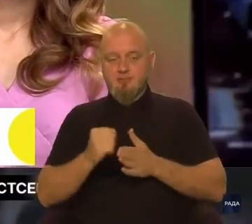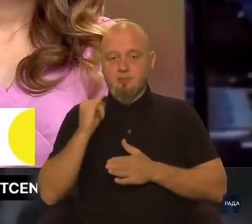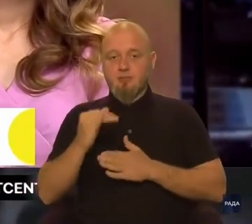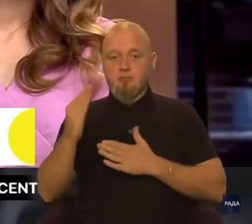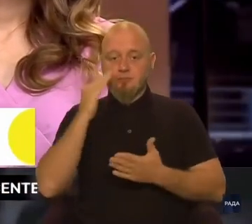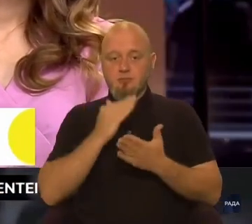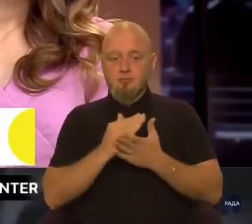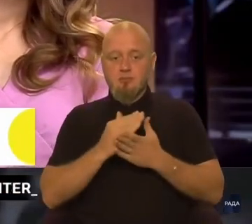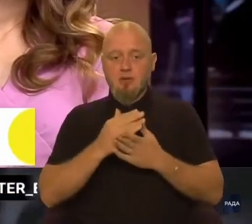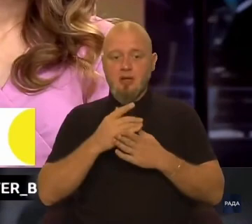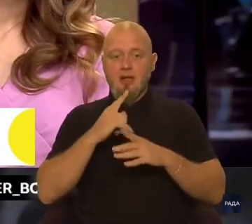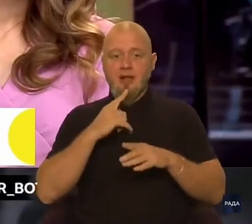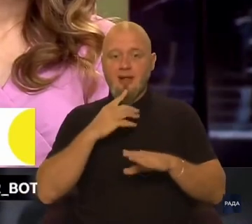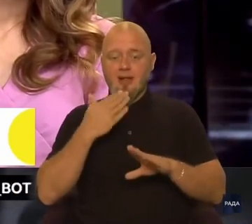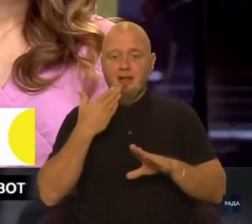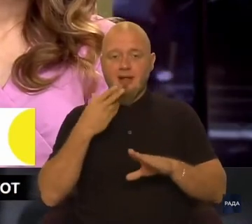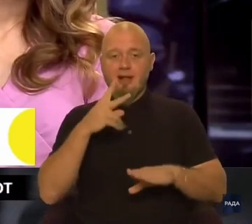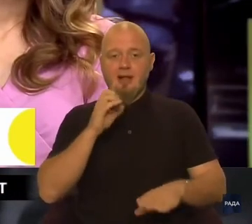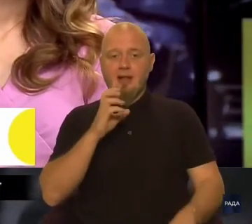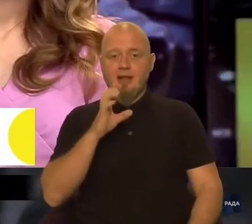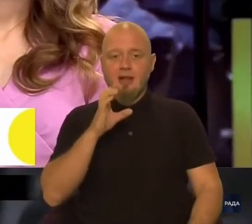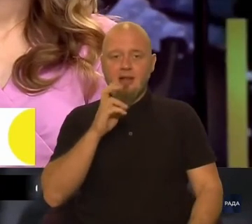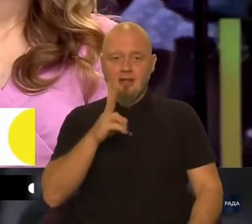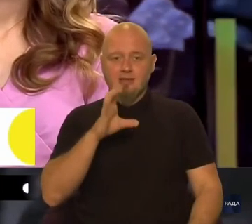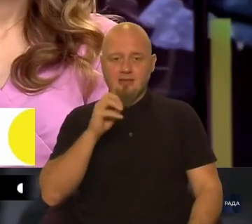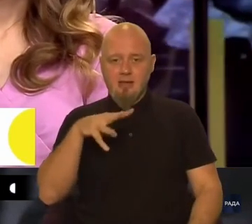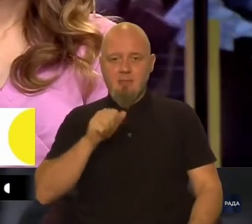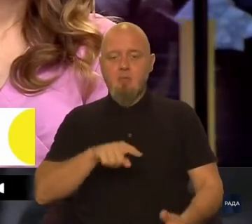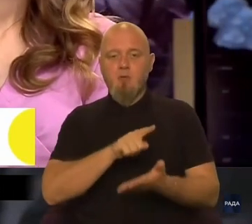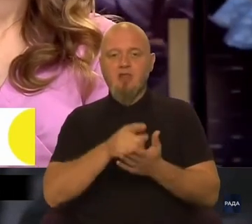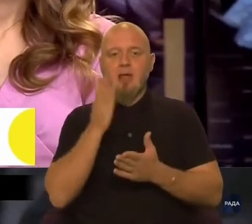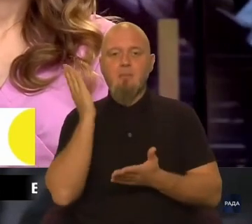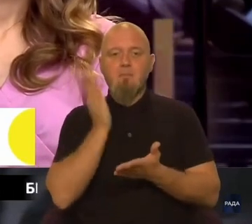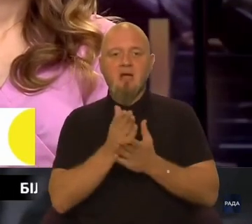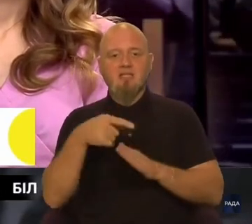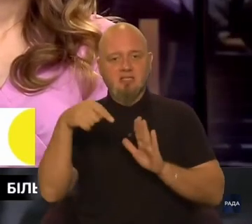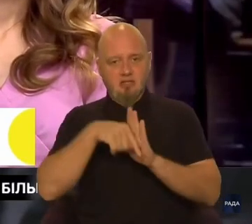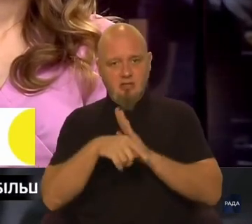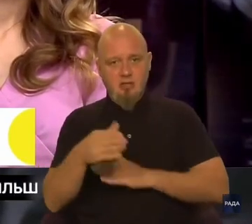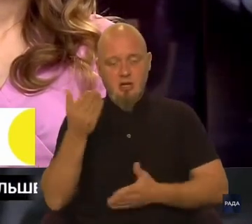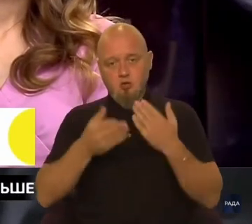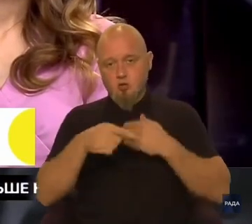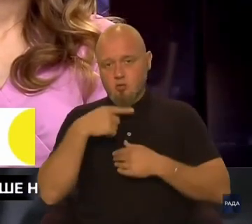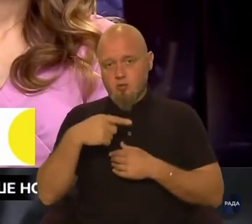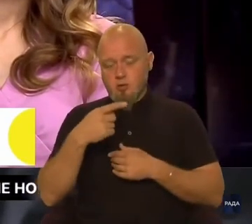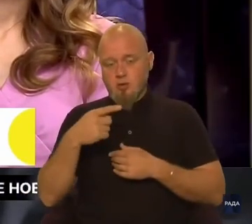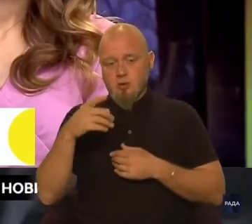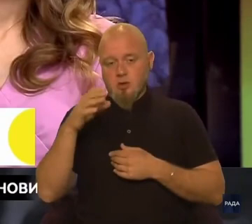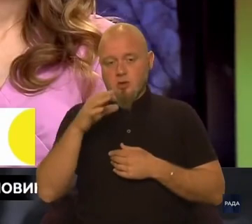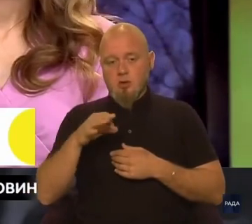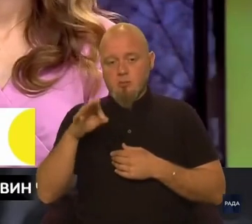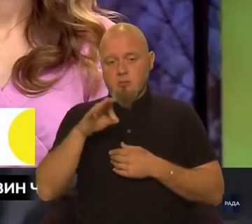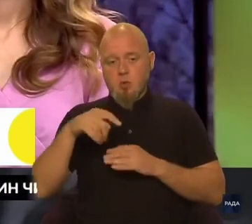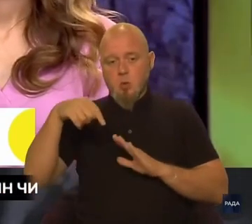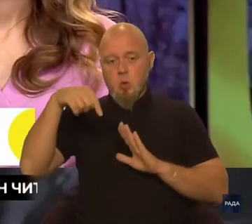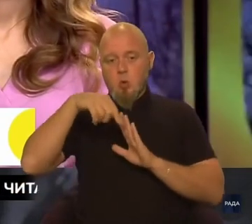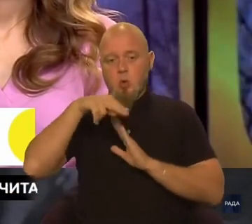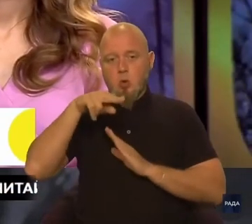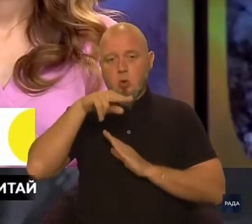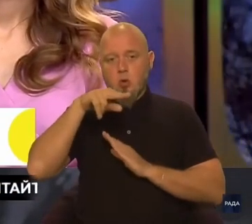певна лексема повинна мати певне значення. І якщо говорити про дух самого